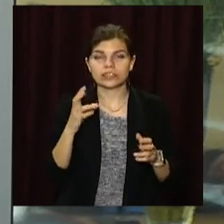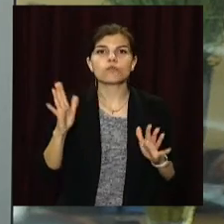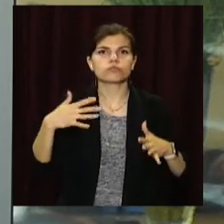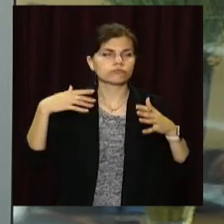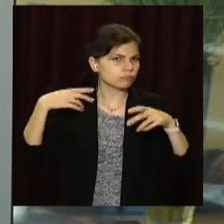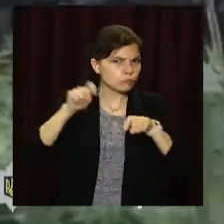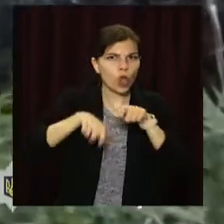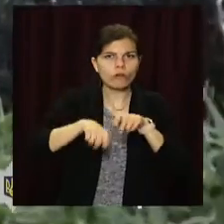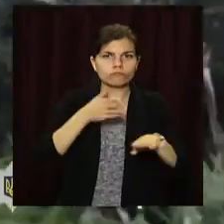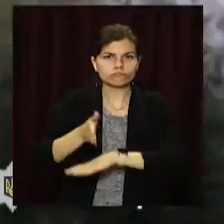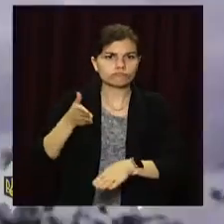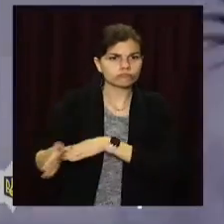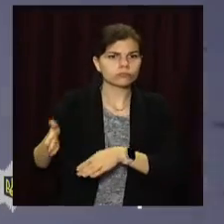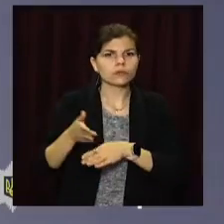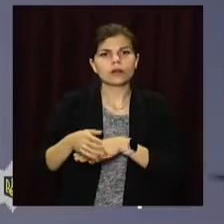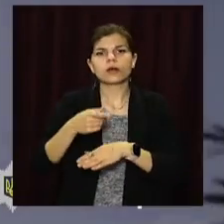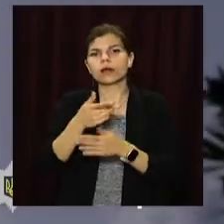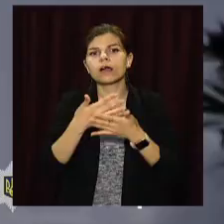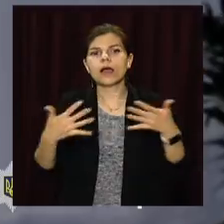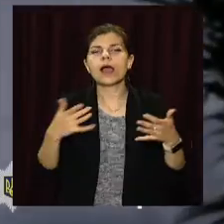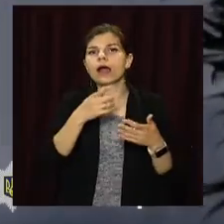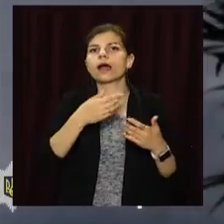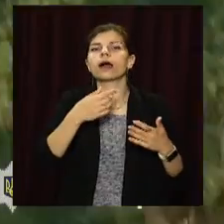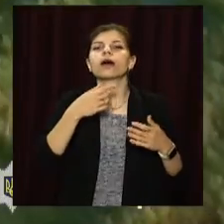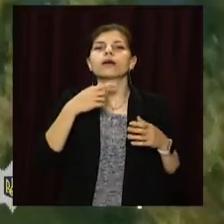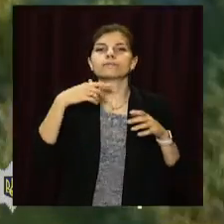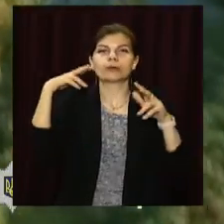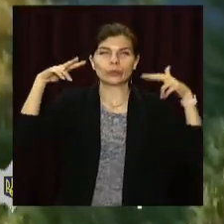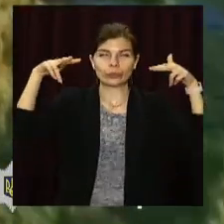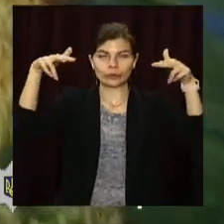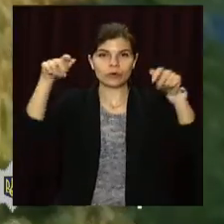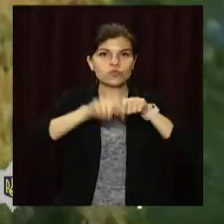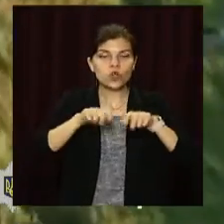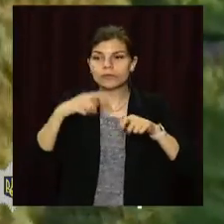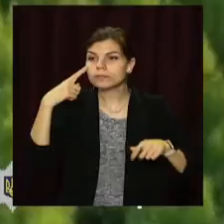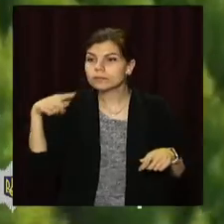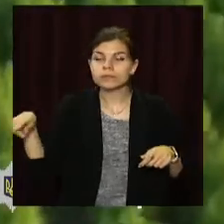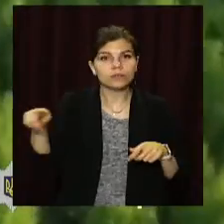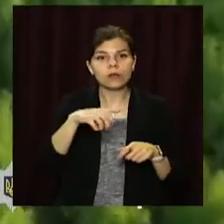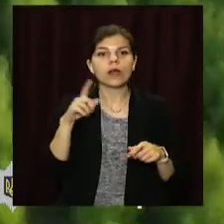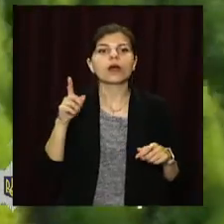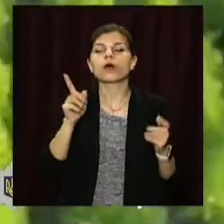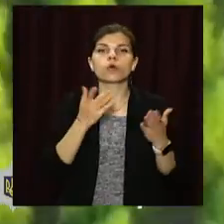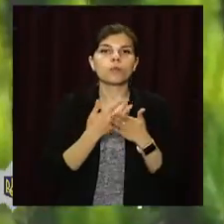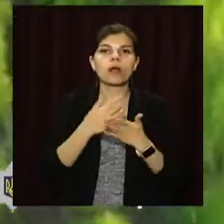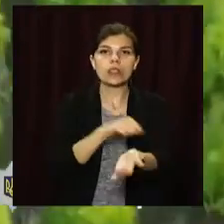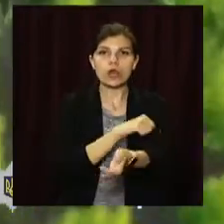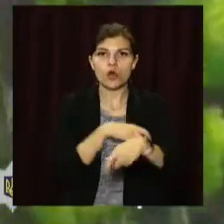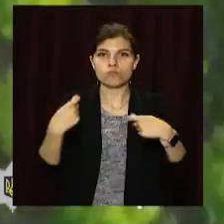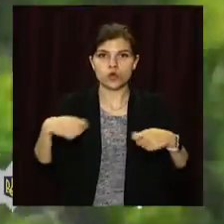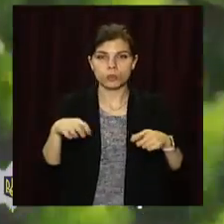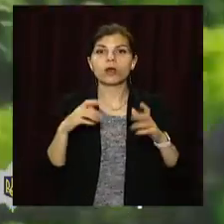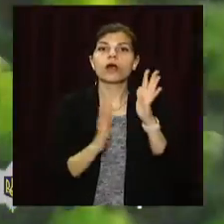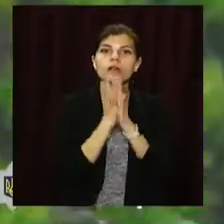рейди та шукатимуть нелегальні посіви маків та конопель. Мета операції – перекрити канали надходження наркотиків до